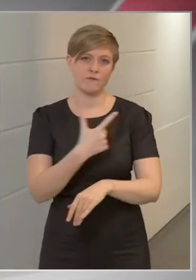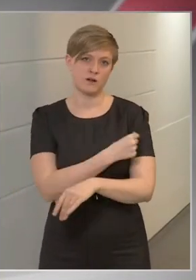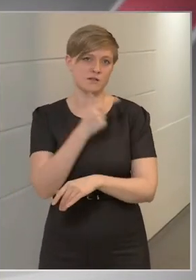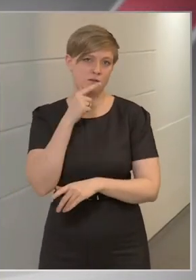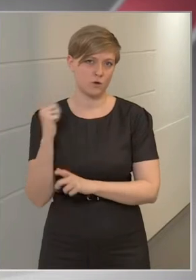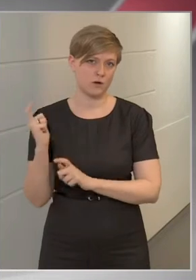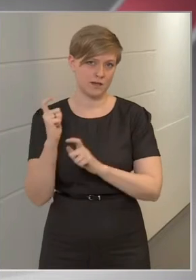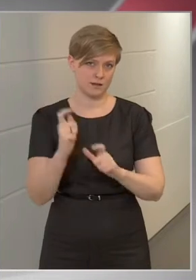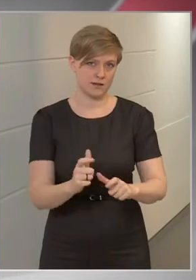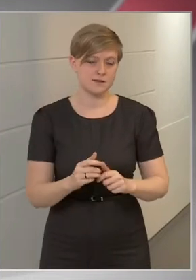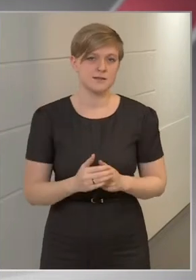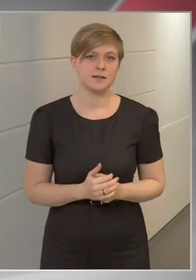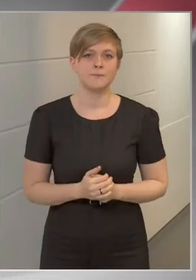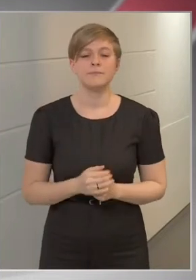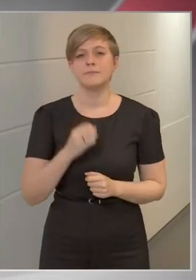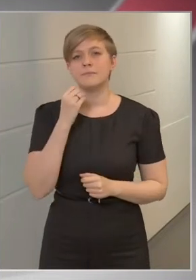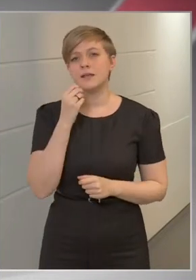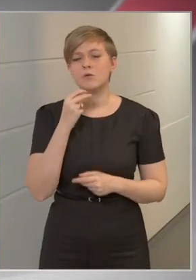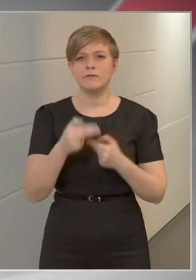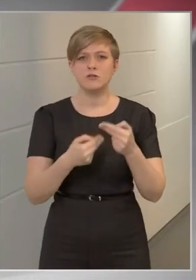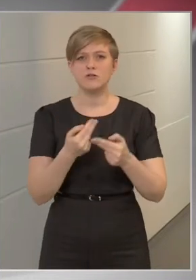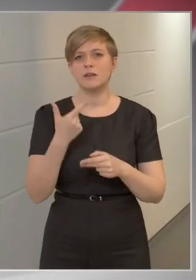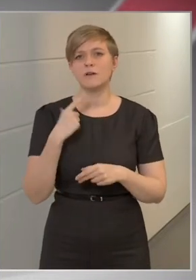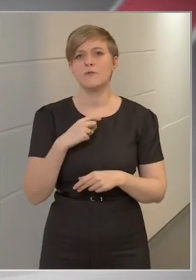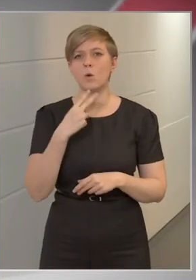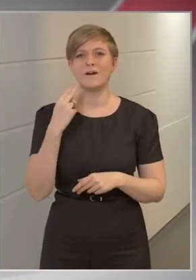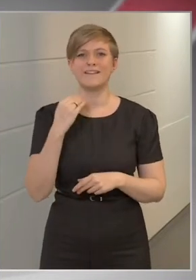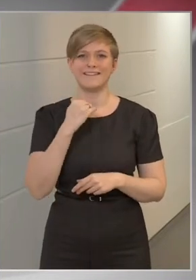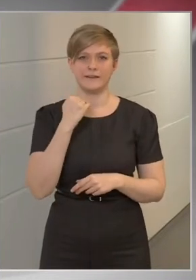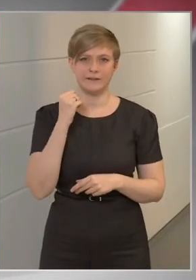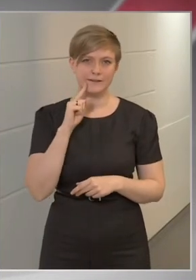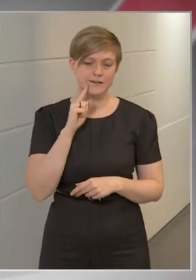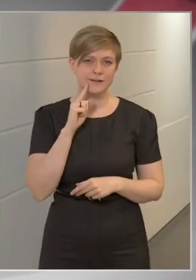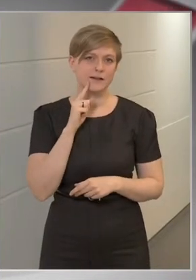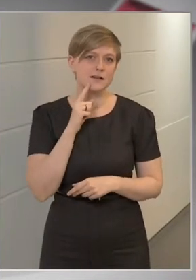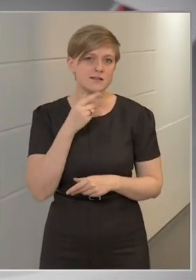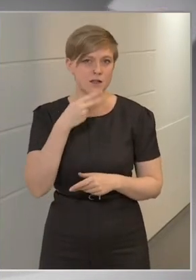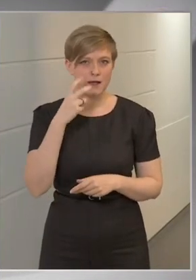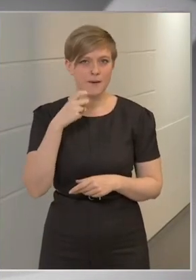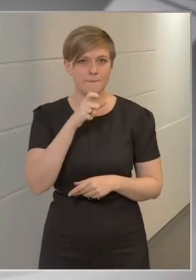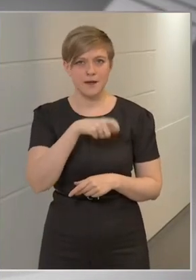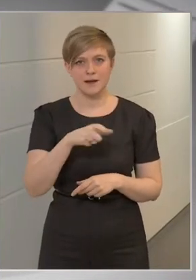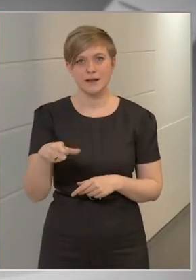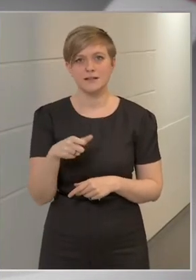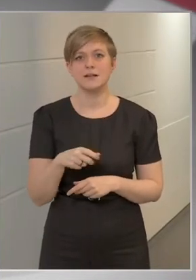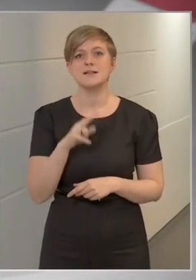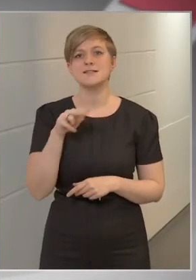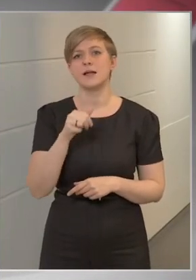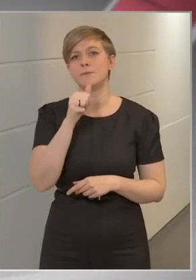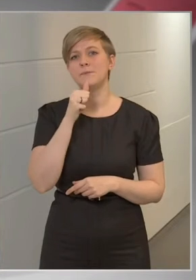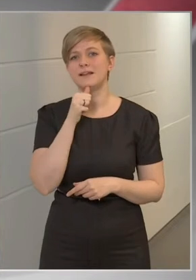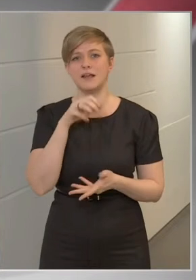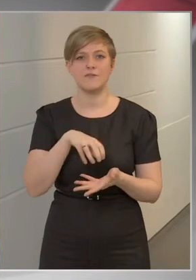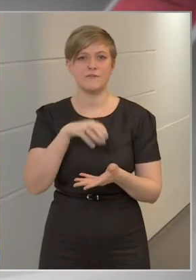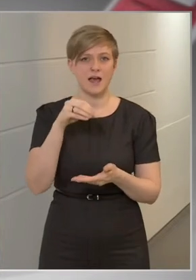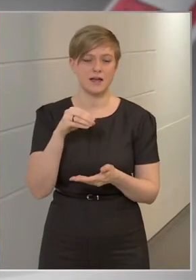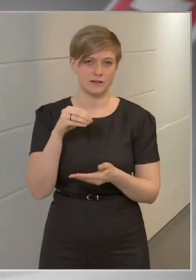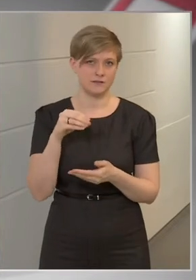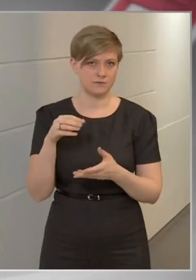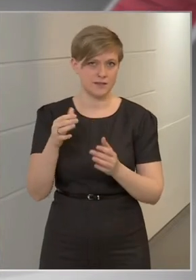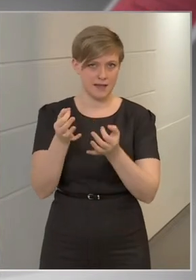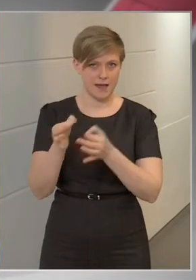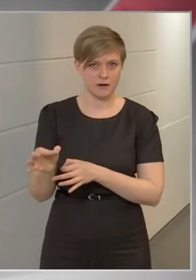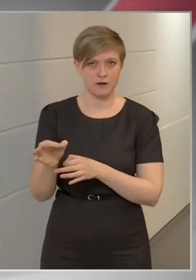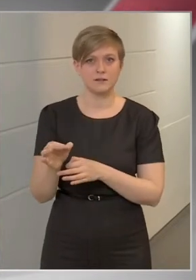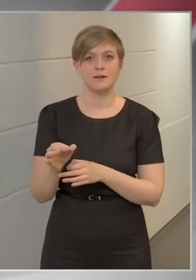Mikor vizsgálták meg az OG szakemberei a Szentpétervári Oltóanyaggyárat? Csütörtökön